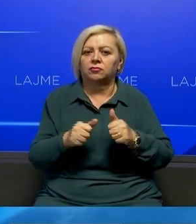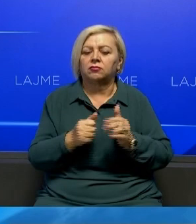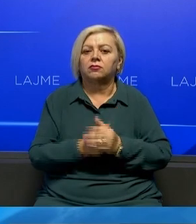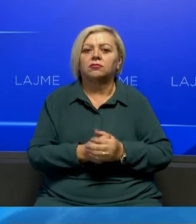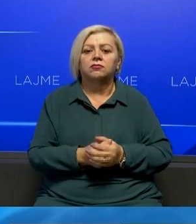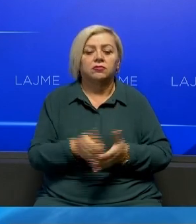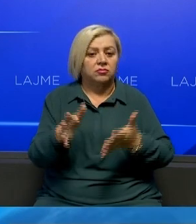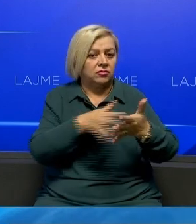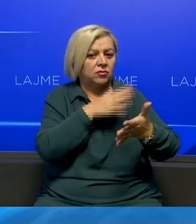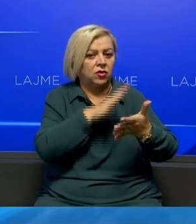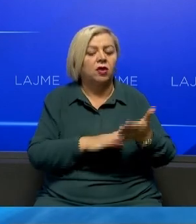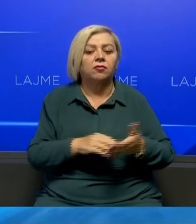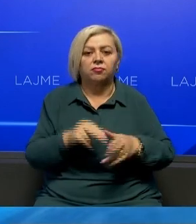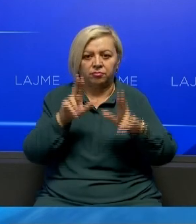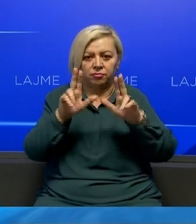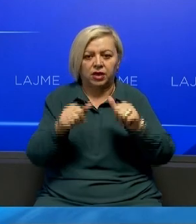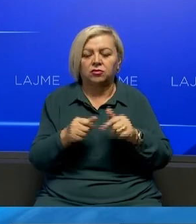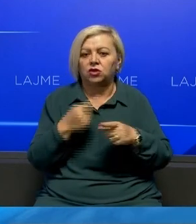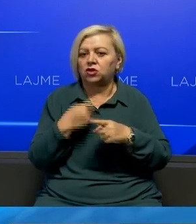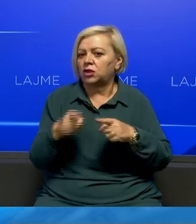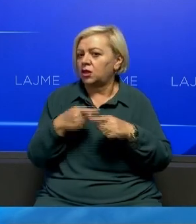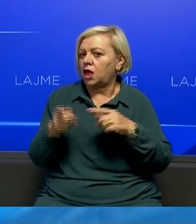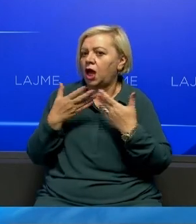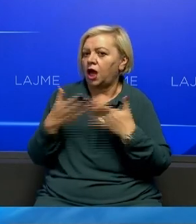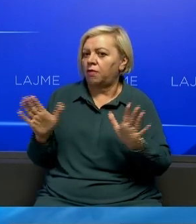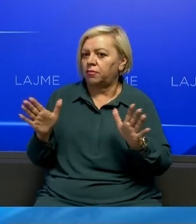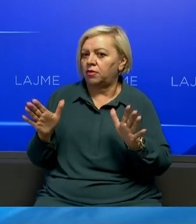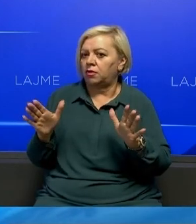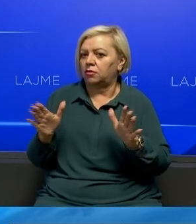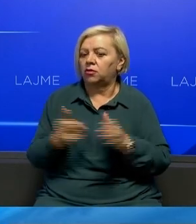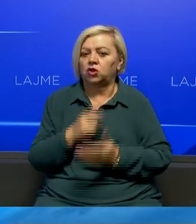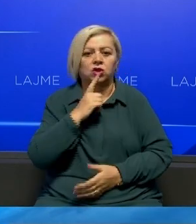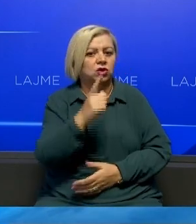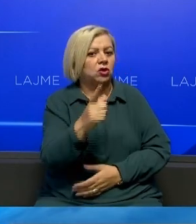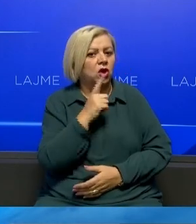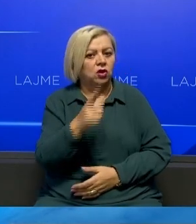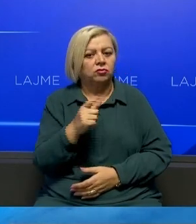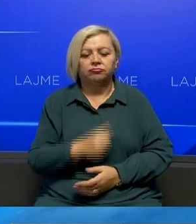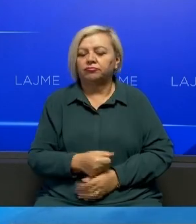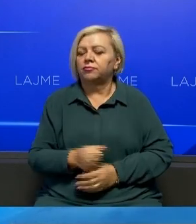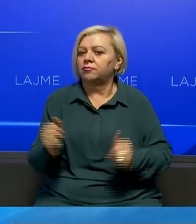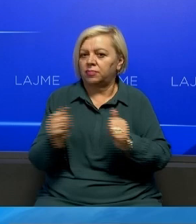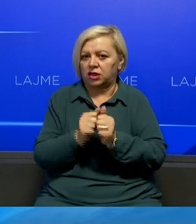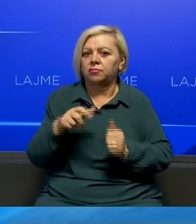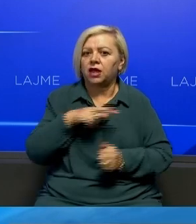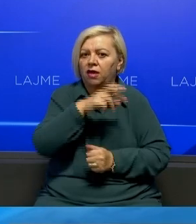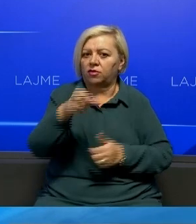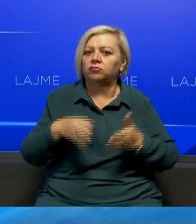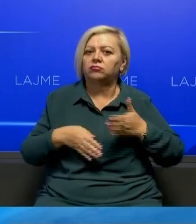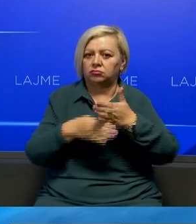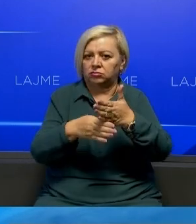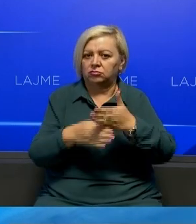ku palet mund të merën me qështit e hapura e kësht dialogu i letësuar nga Bashkimit Evropian